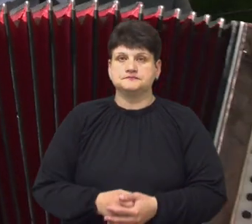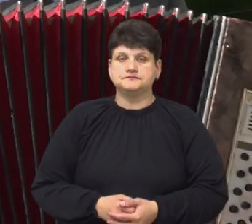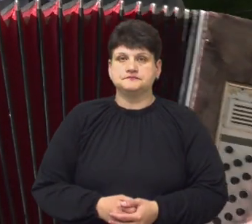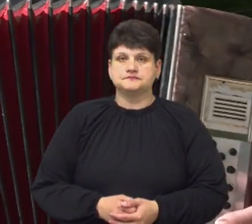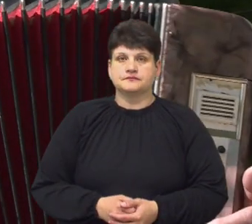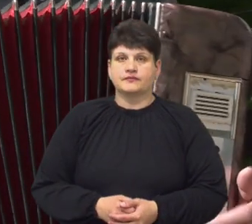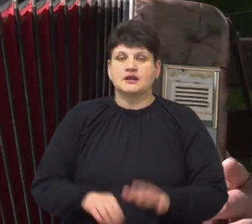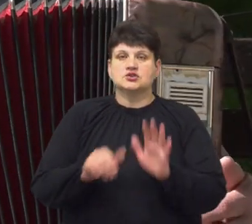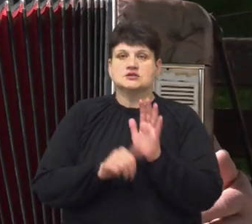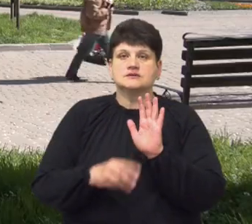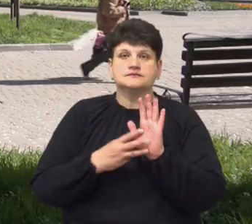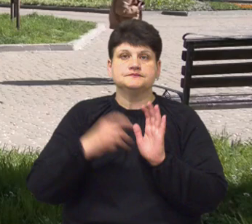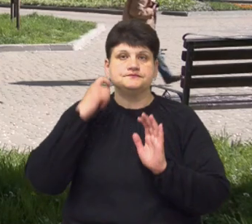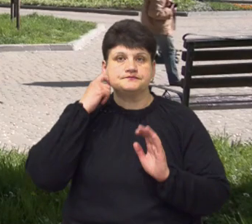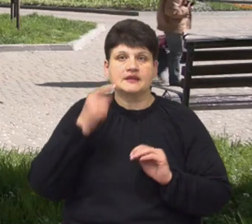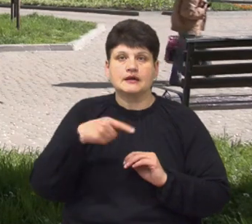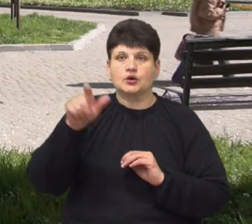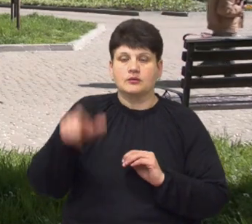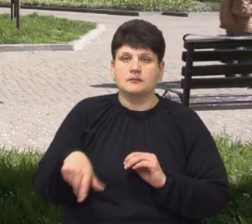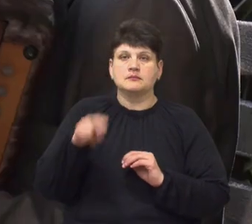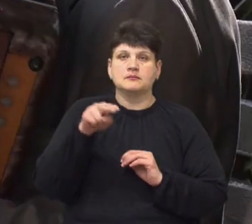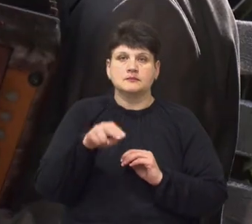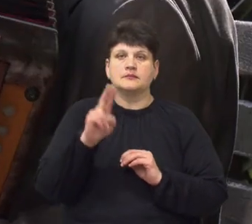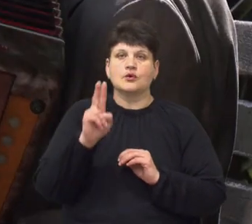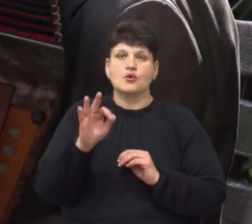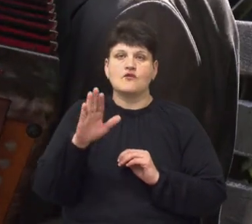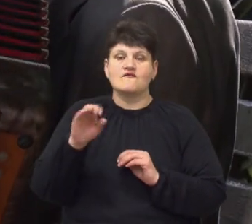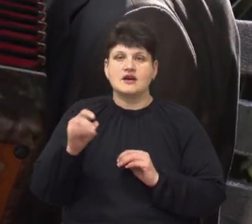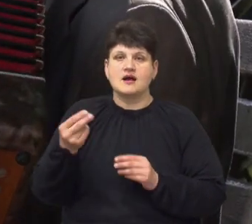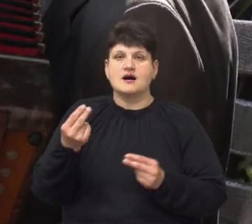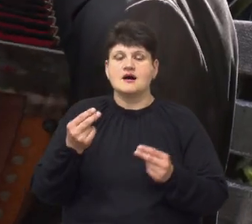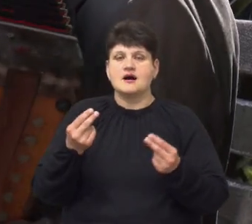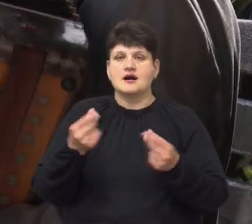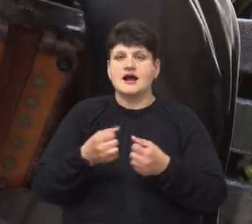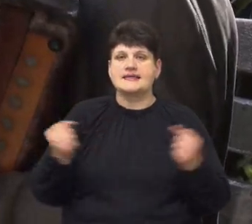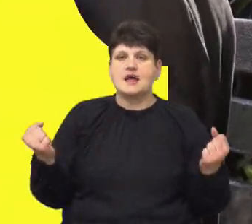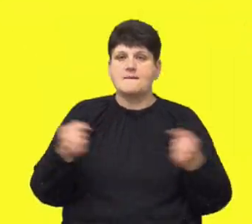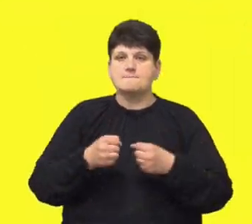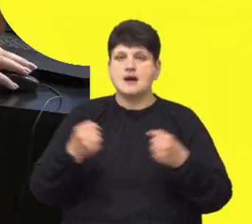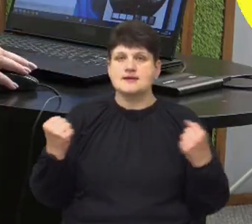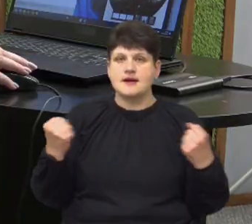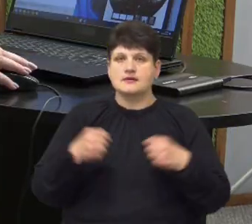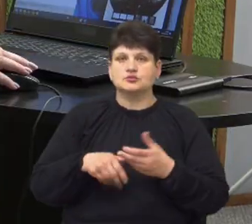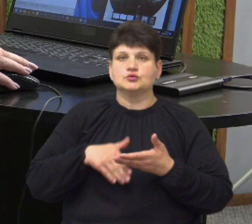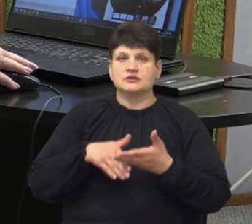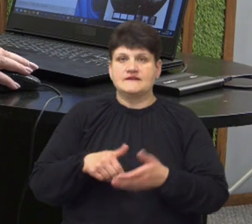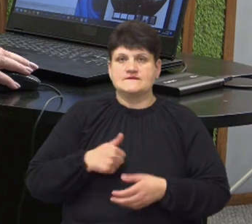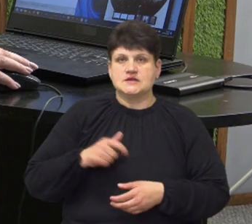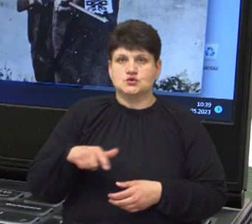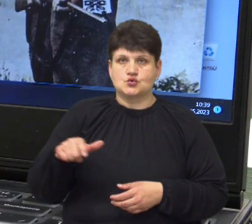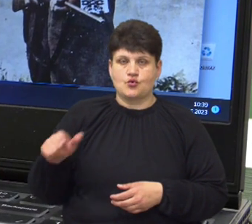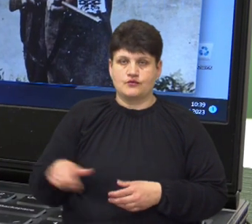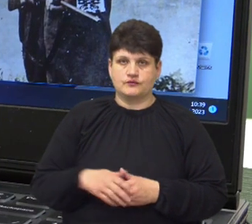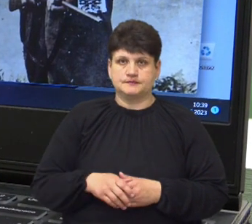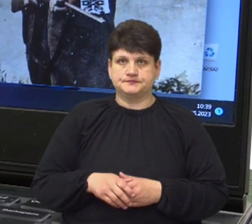68-річний тернополянин Павло Коваль після роботи грає на баянні, щоб допомогти військовим. Схему